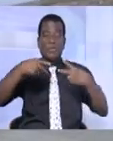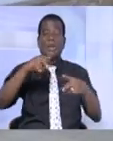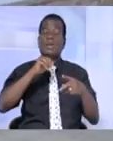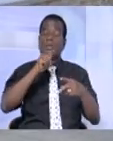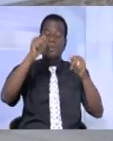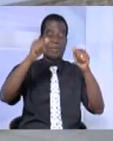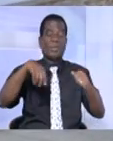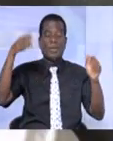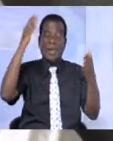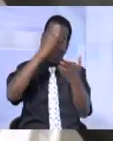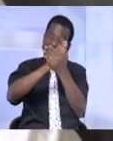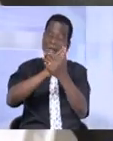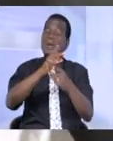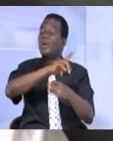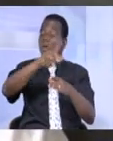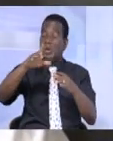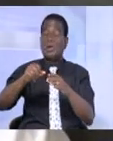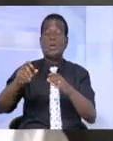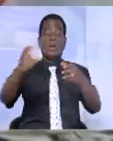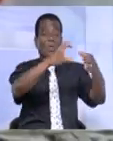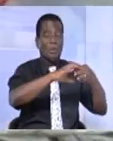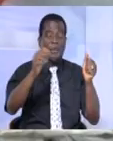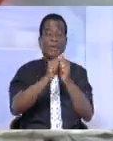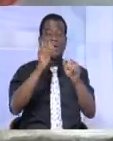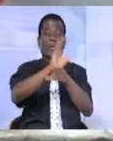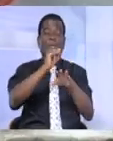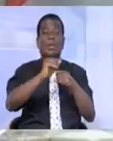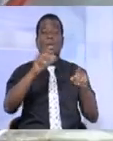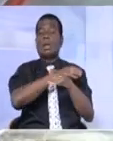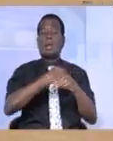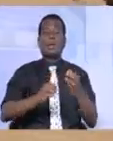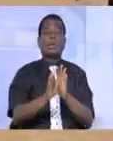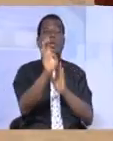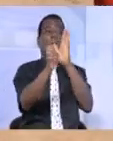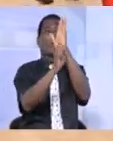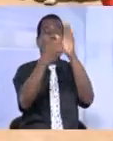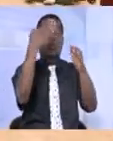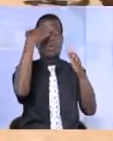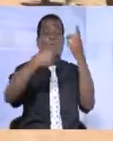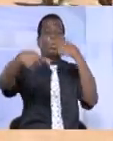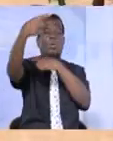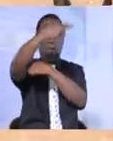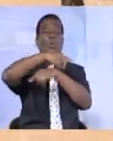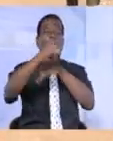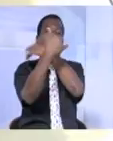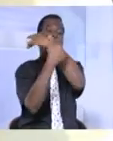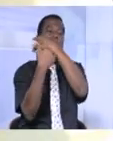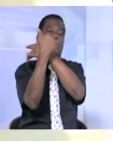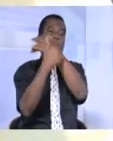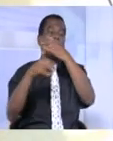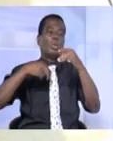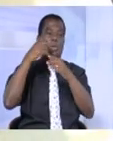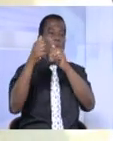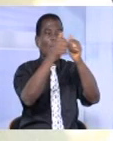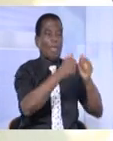saurait ni freiner leur collaboration avec la Côte d'Ivoire, ni même l'élan économique que connaît aujourd'hui le pays. Nous sommes